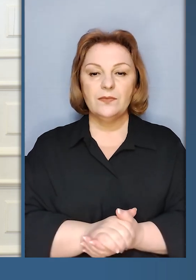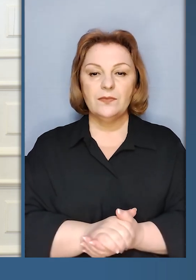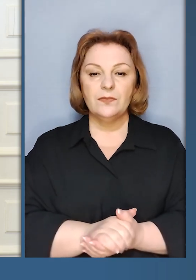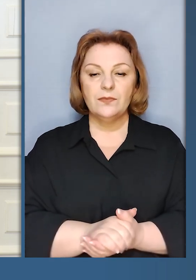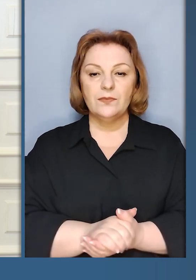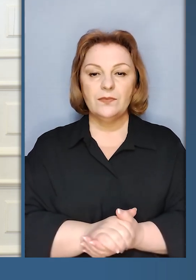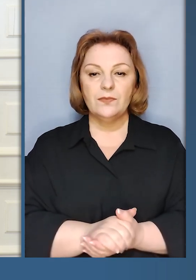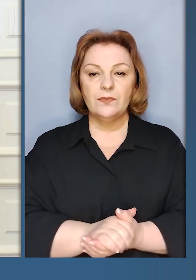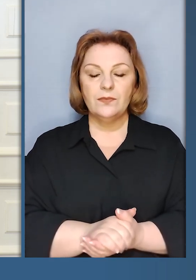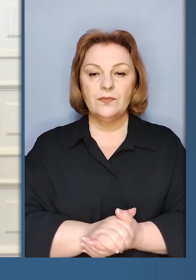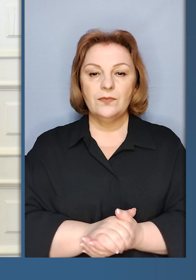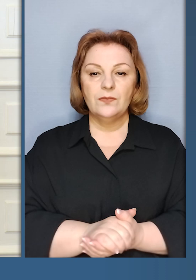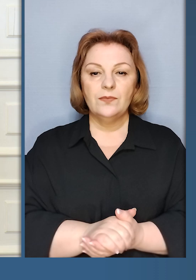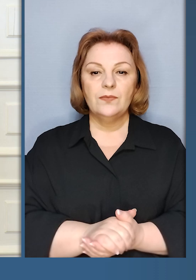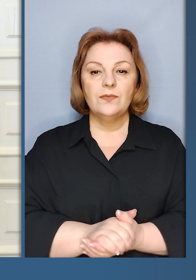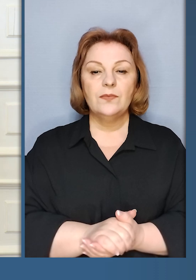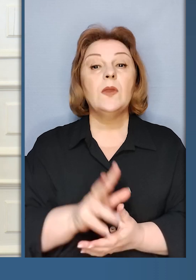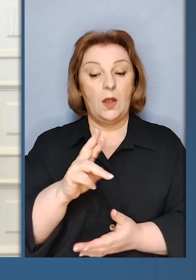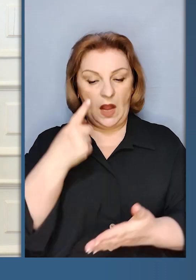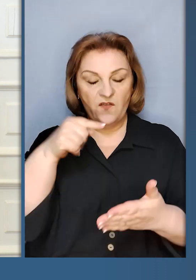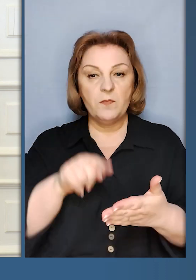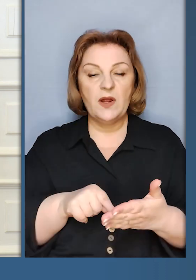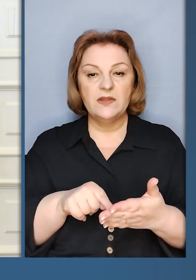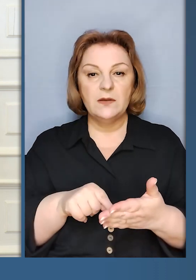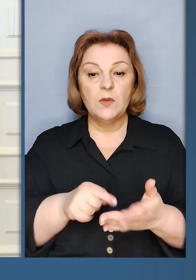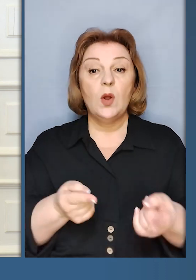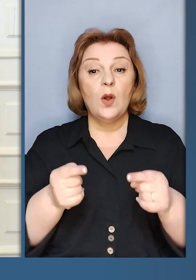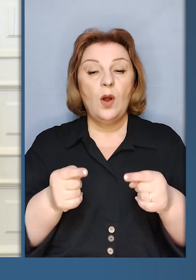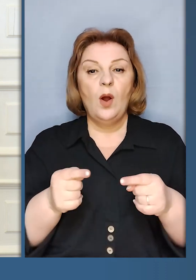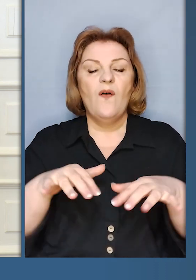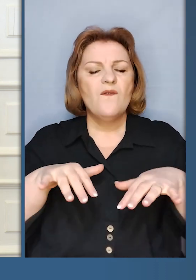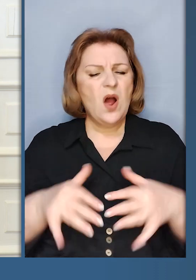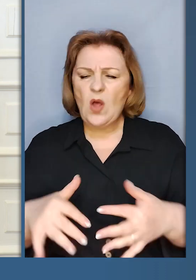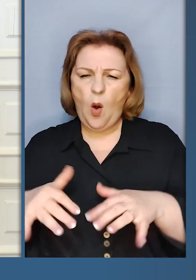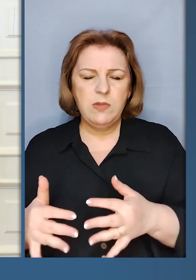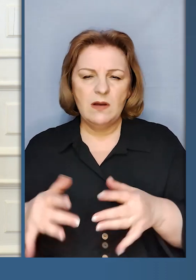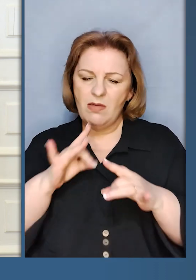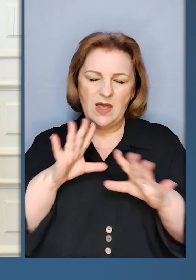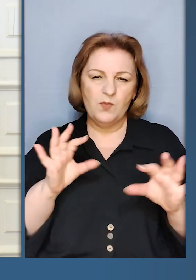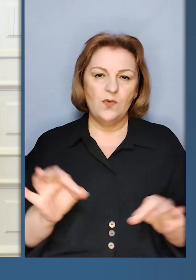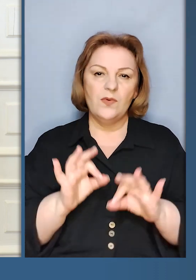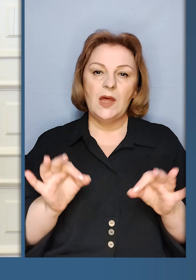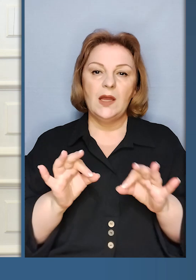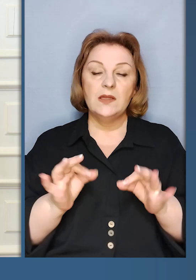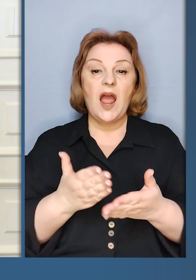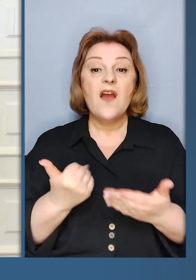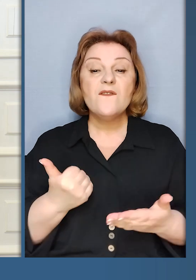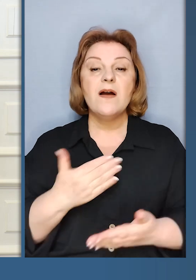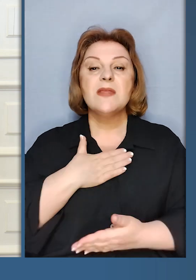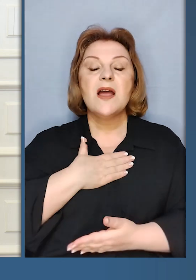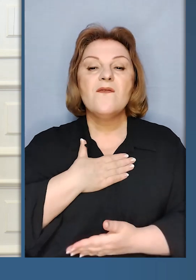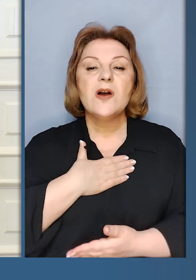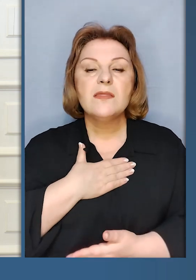я впевнений, втомленості не буде ніколи